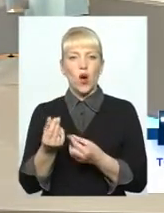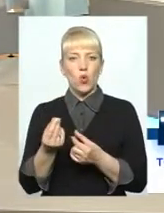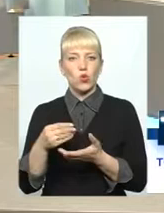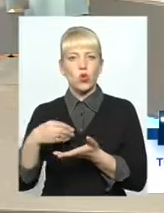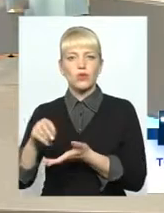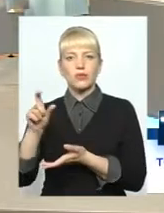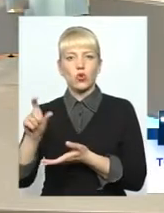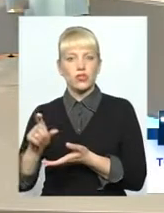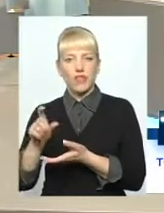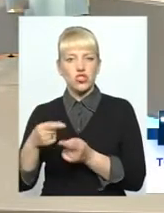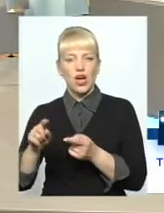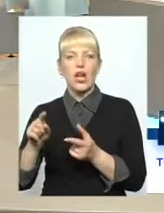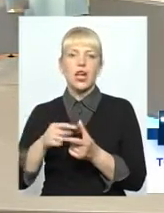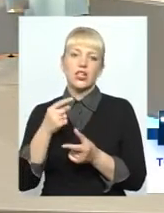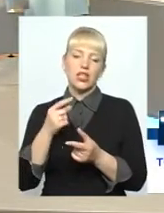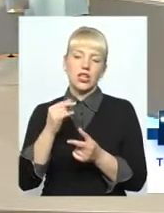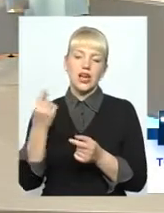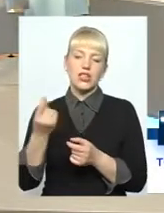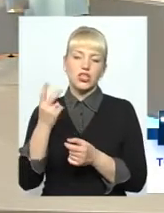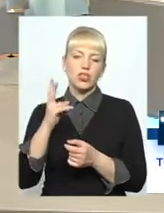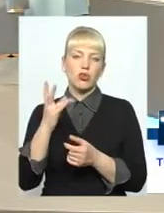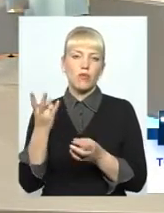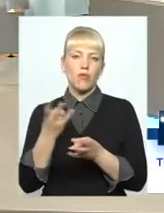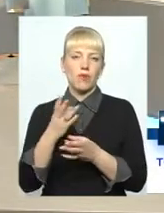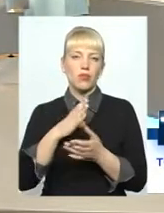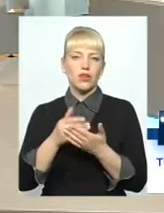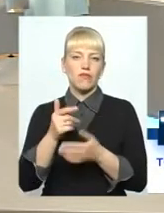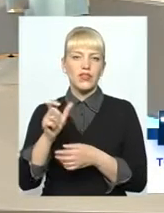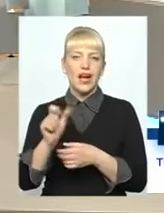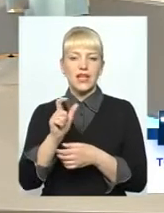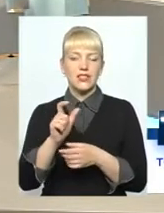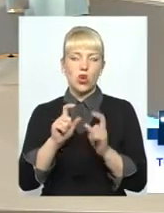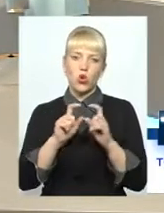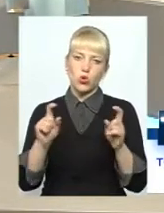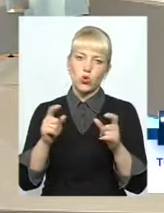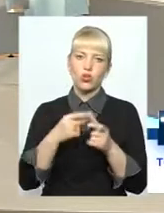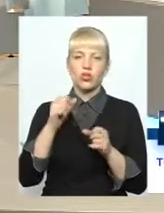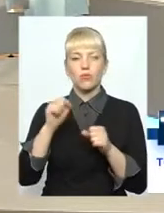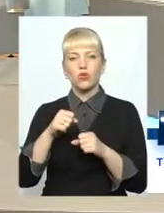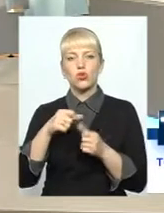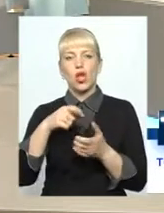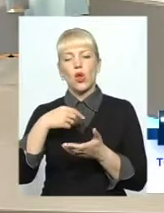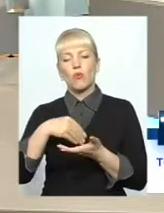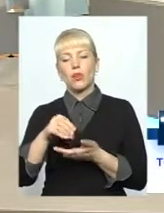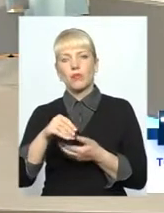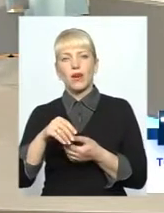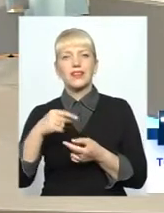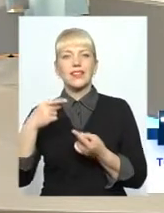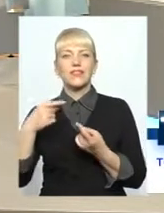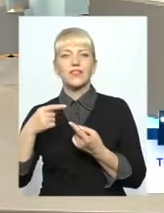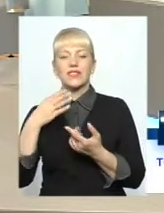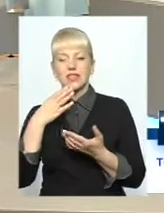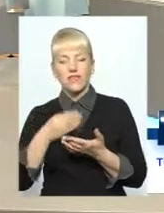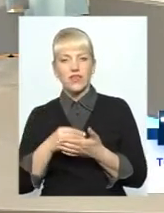І лічильники мають бути тільки від газ-контори, чи можна людині придбати свій